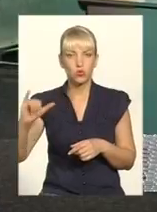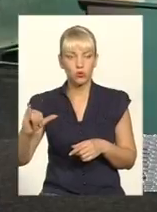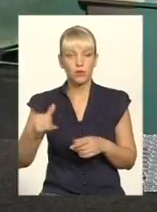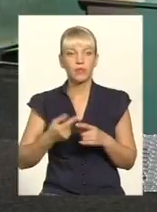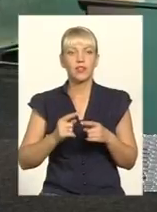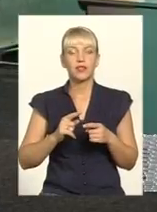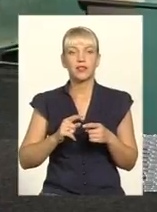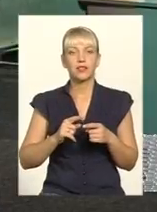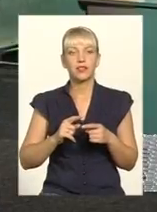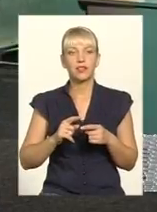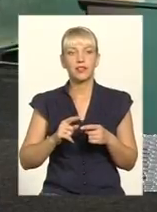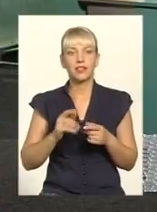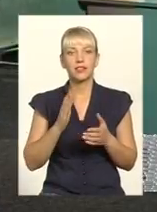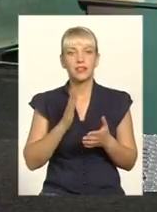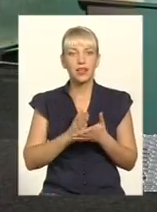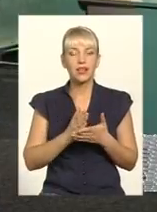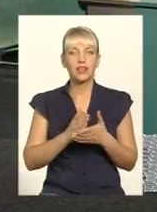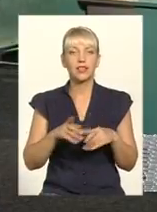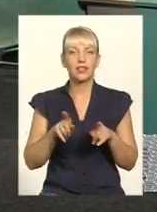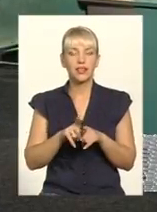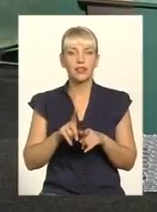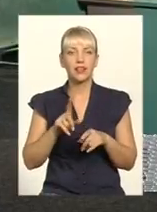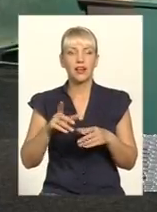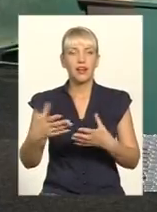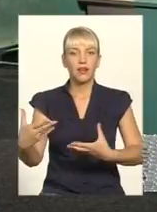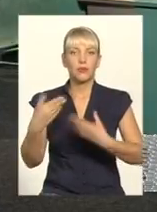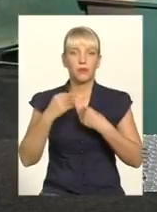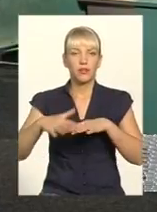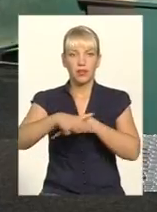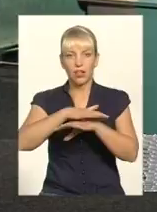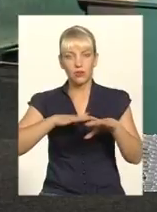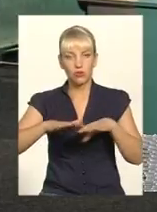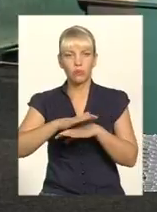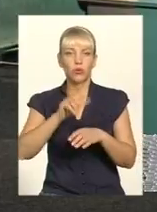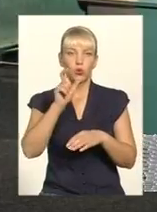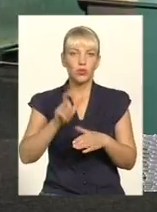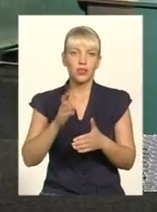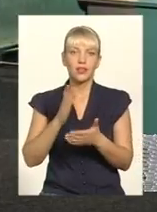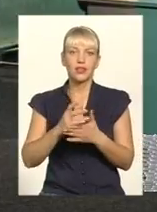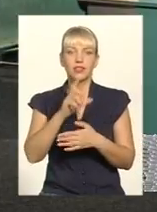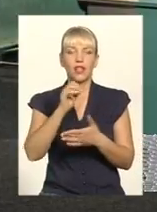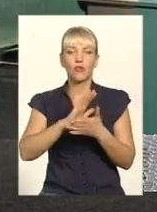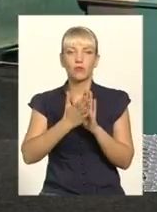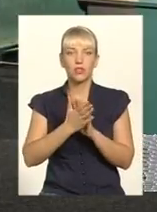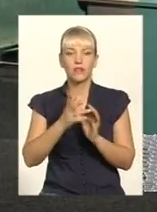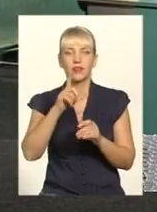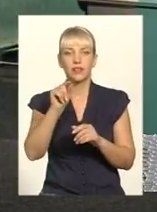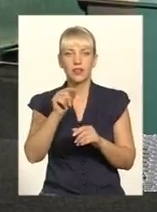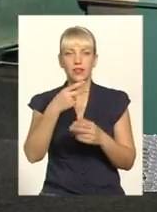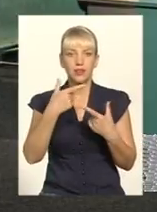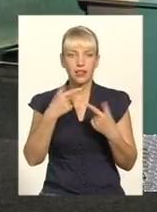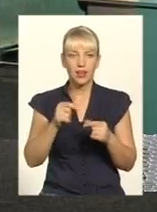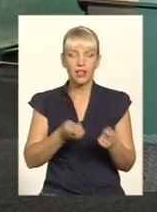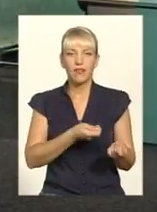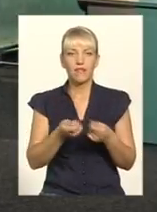йде ефект натовпу. Розумієте, людина перебуває за певних обставин, де везли до нього люди ту